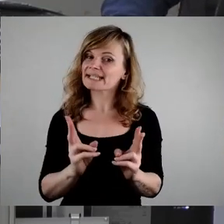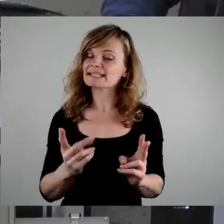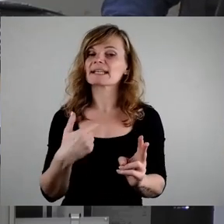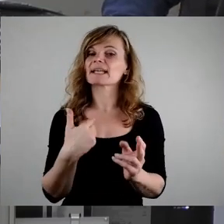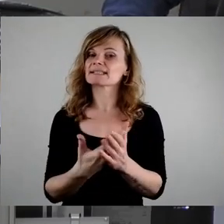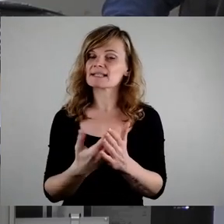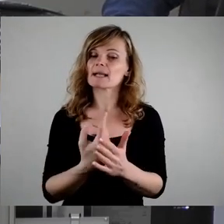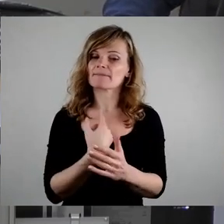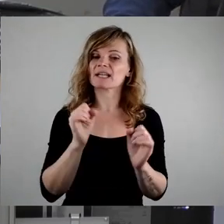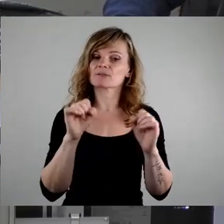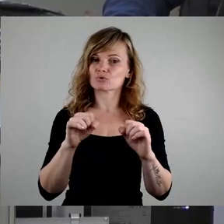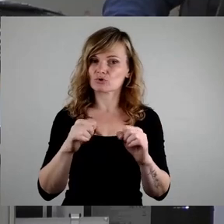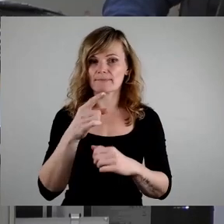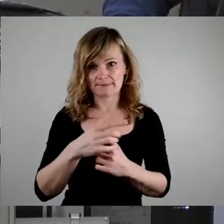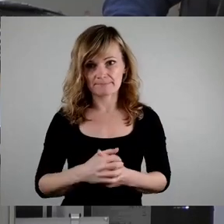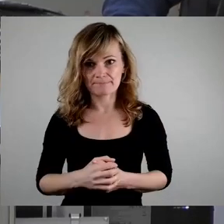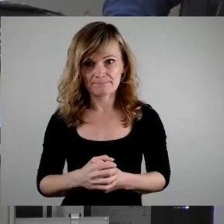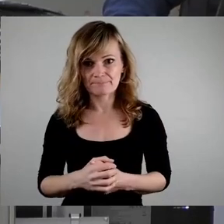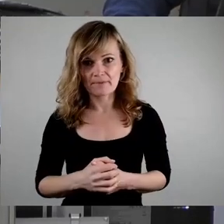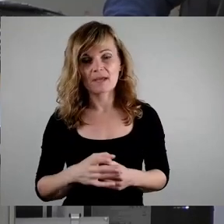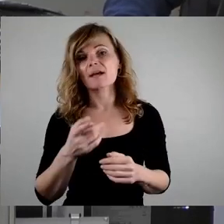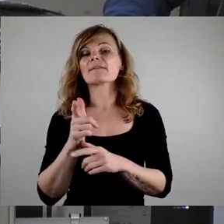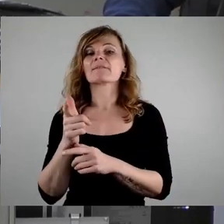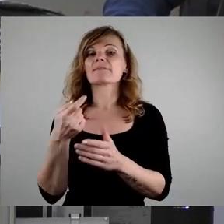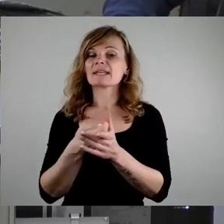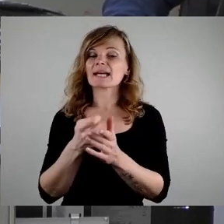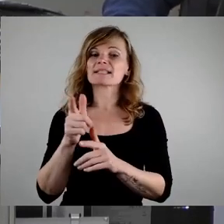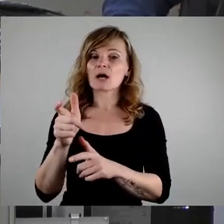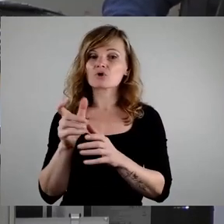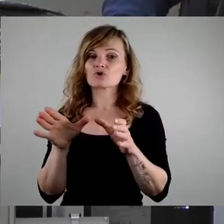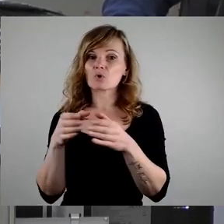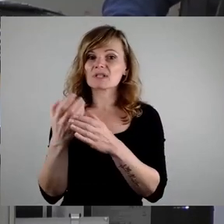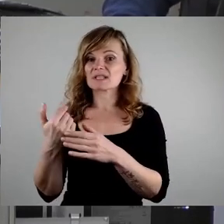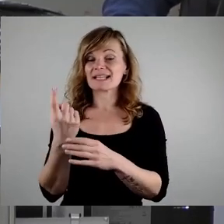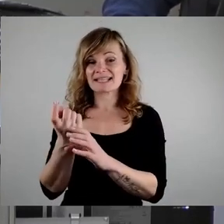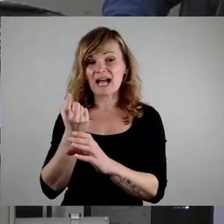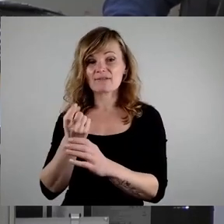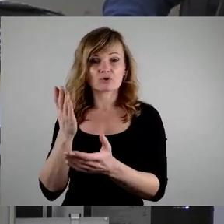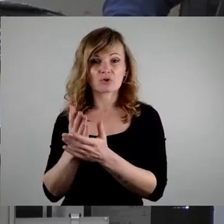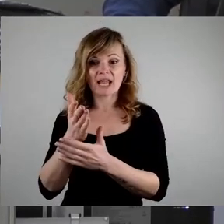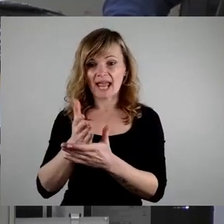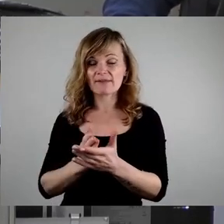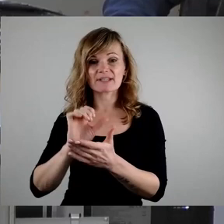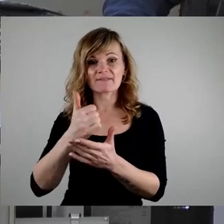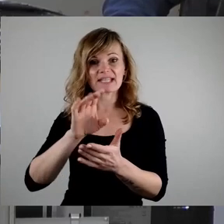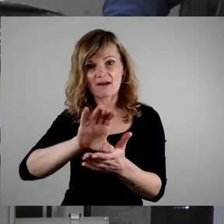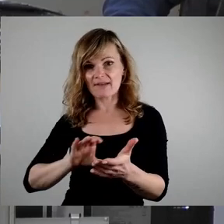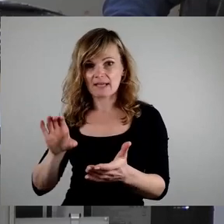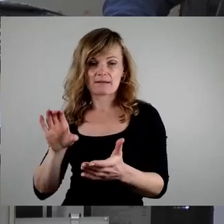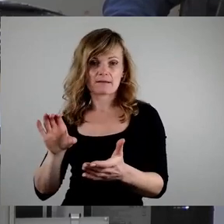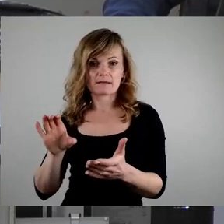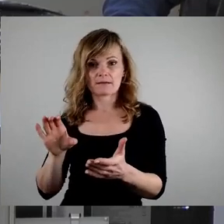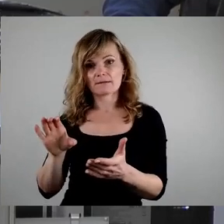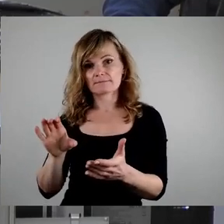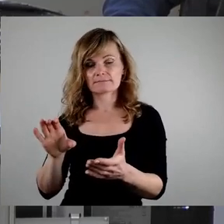auch zustimmen. Der Finanzausschuss hat davon schon mal die Hälfte wieder weggenommen. Das finden